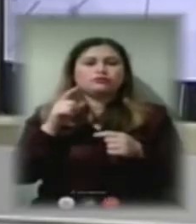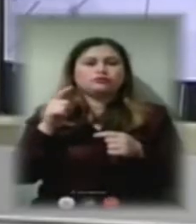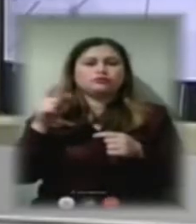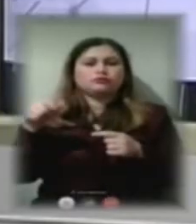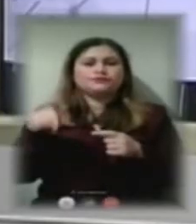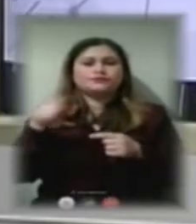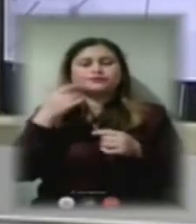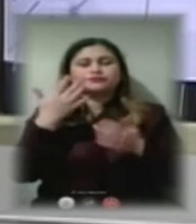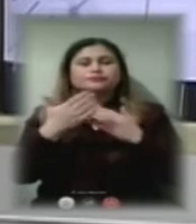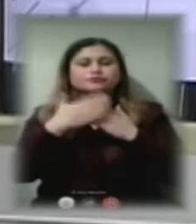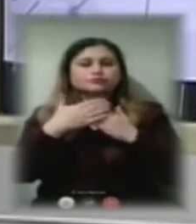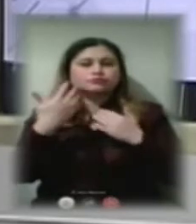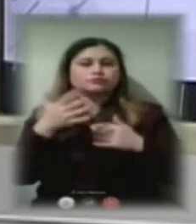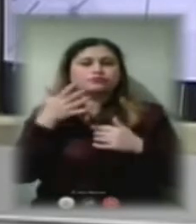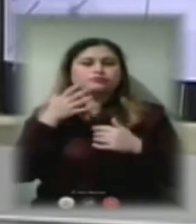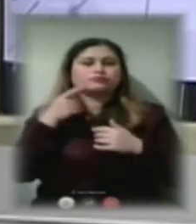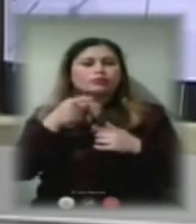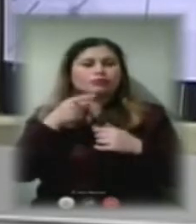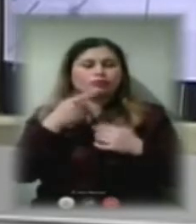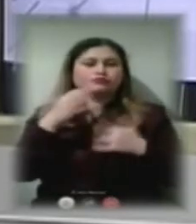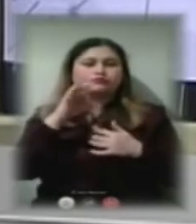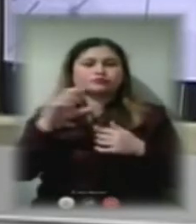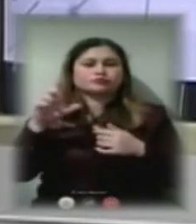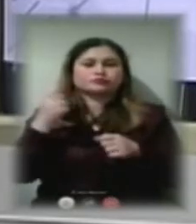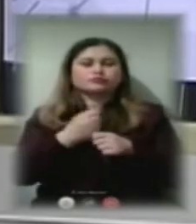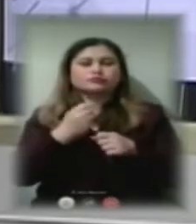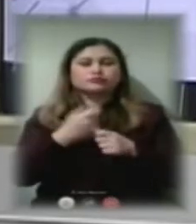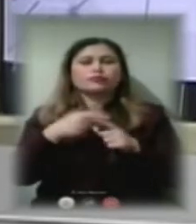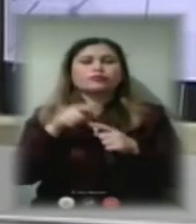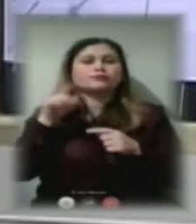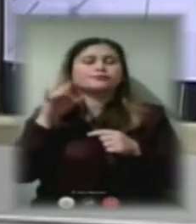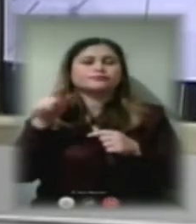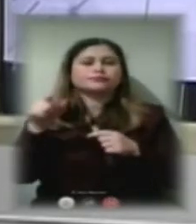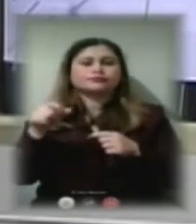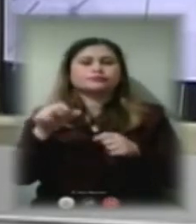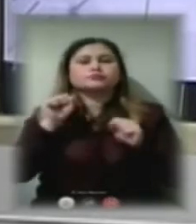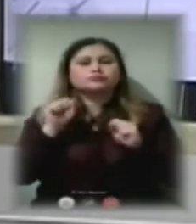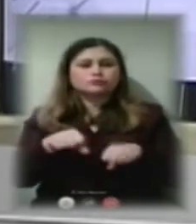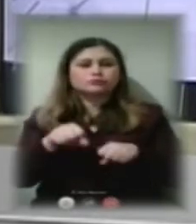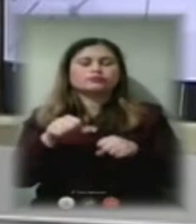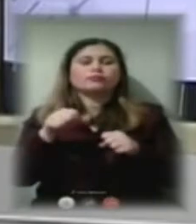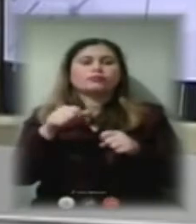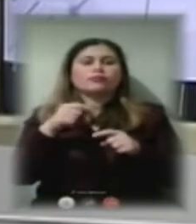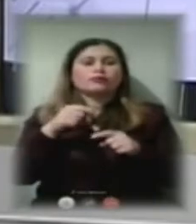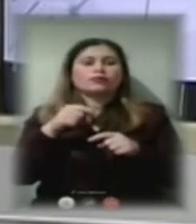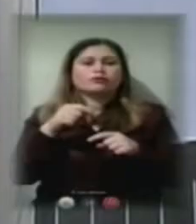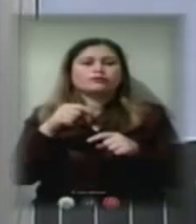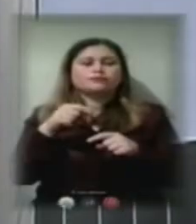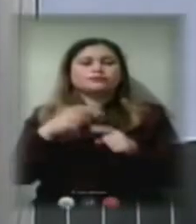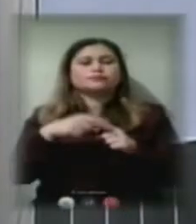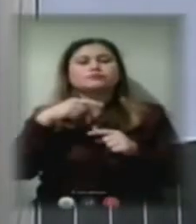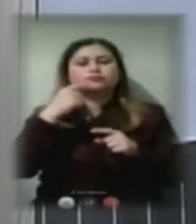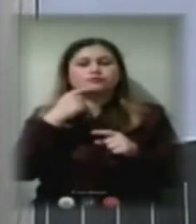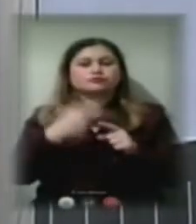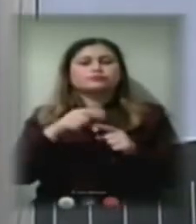біля вже п'ять тисячі. Тому це їх право чи не право. Так, ми кажемо, що технологічна… економити,